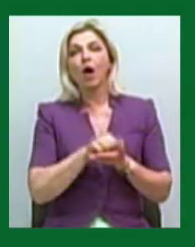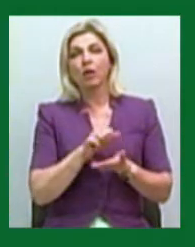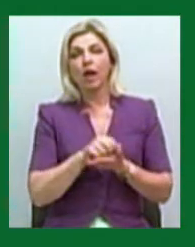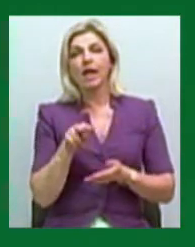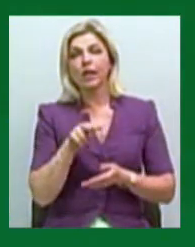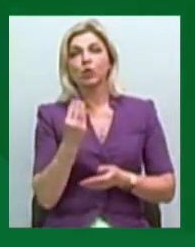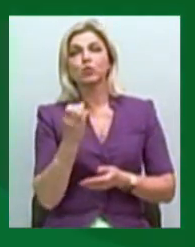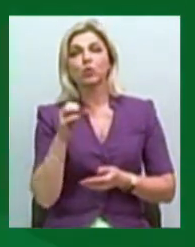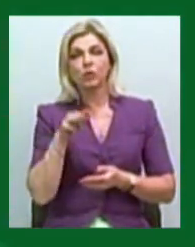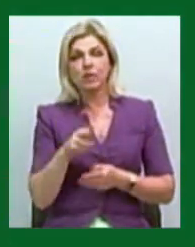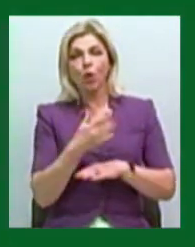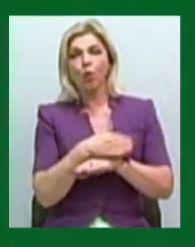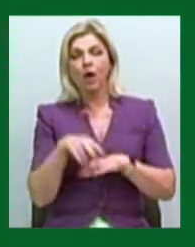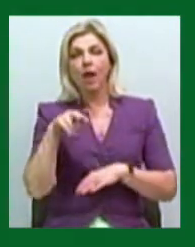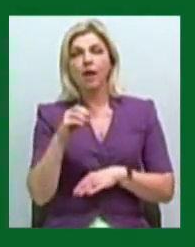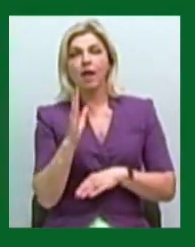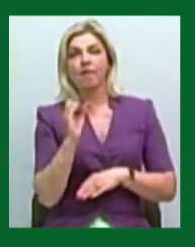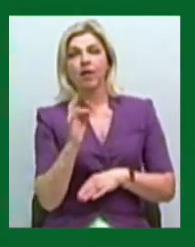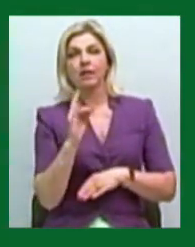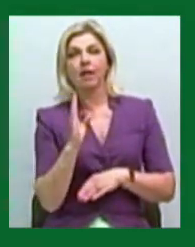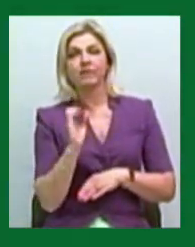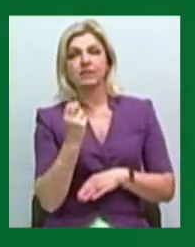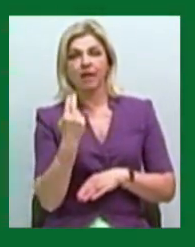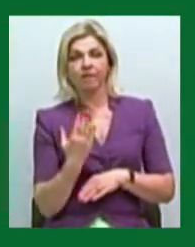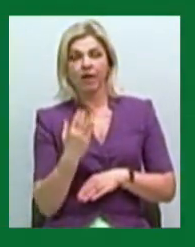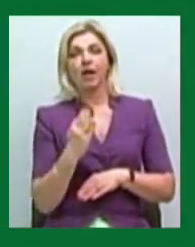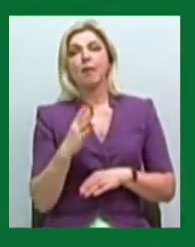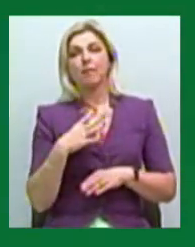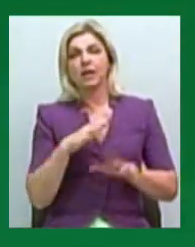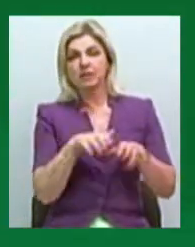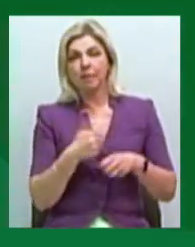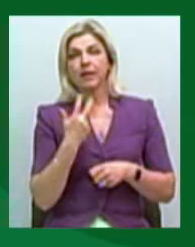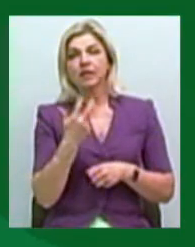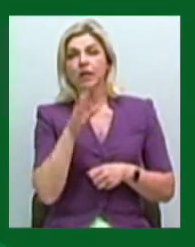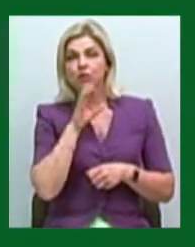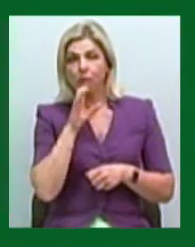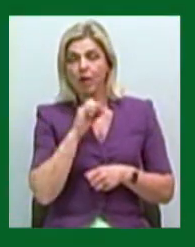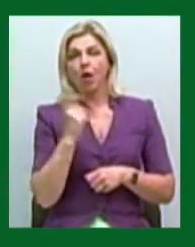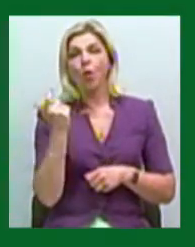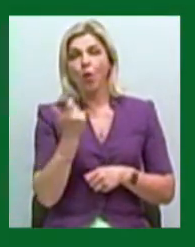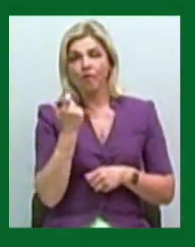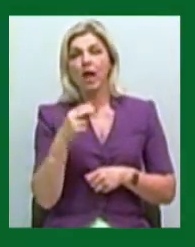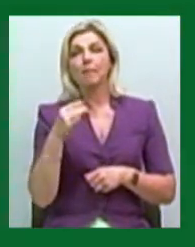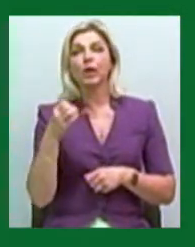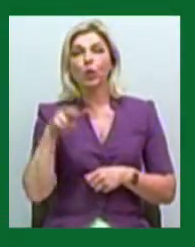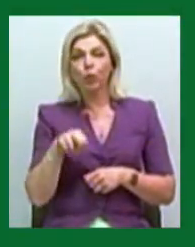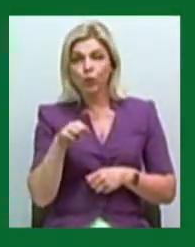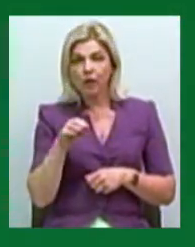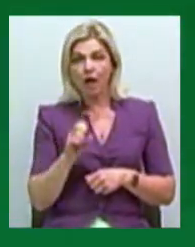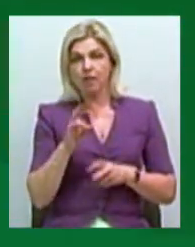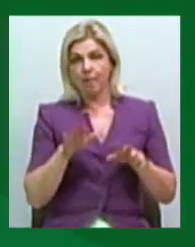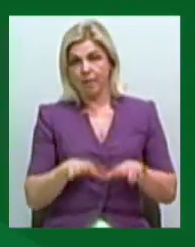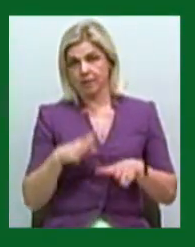Шуст, На вулиці Леваневців 25 дріб 21 вилучили трьох собак. Власниці притулку на місці не було.